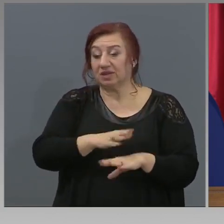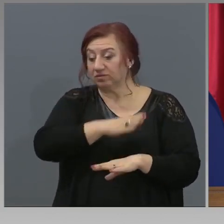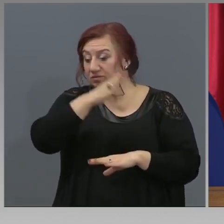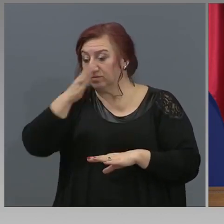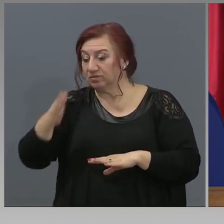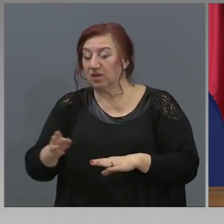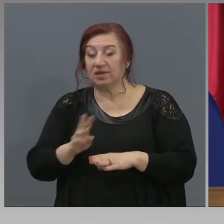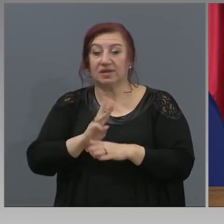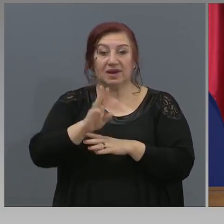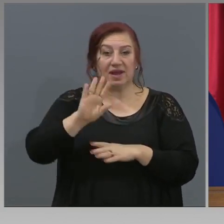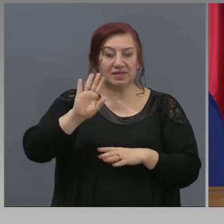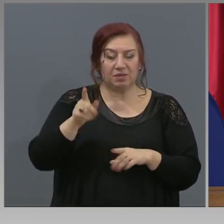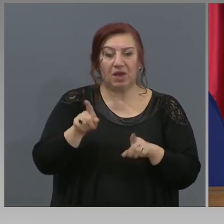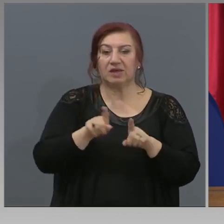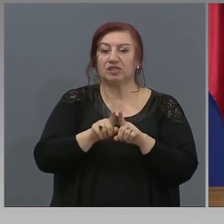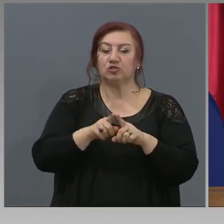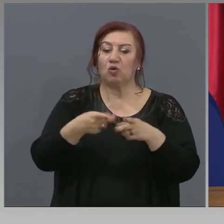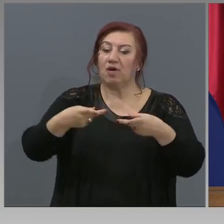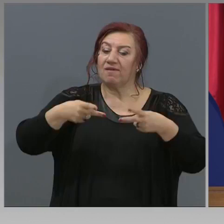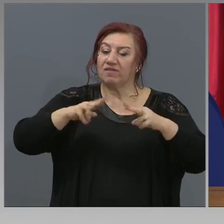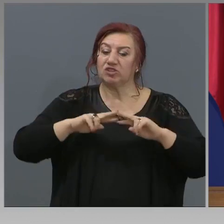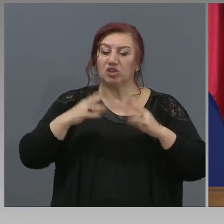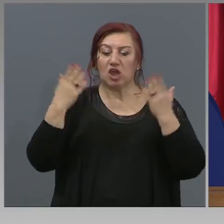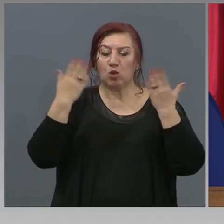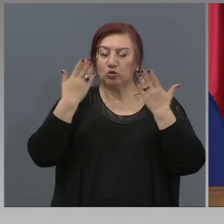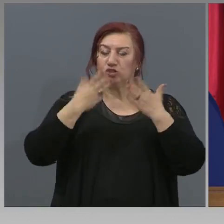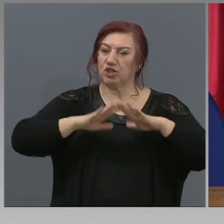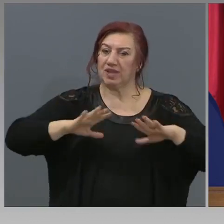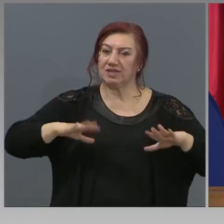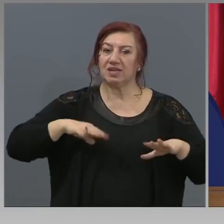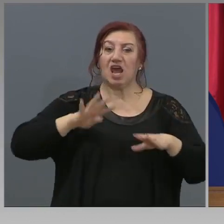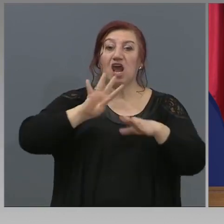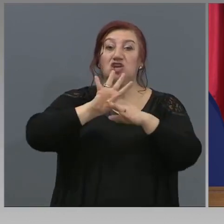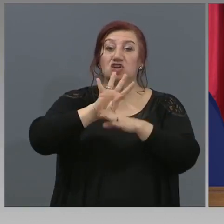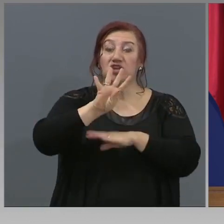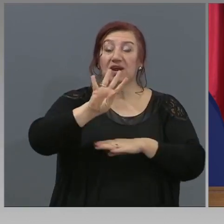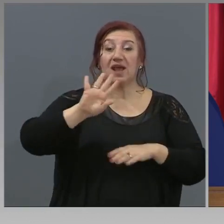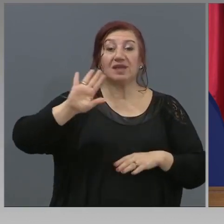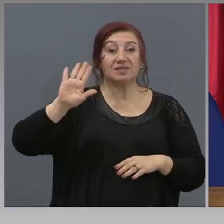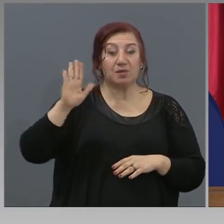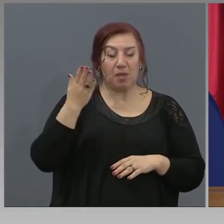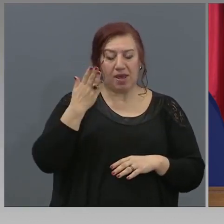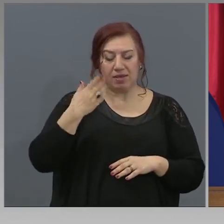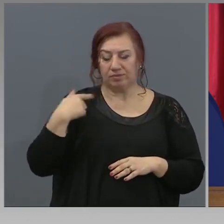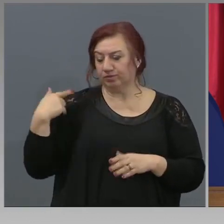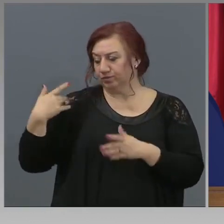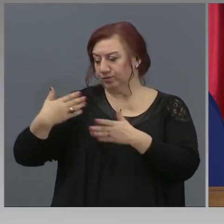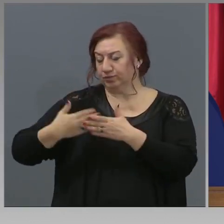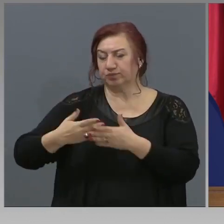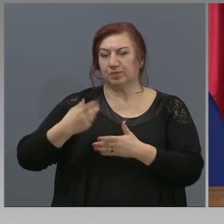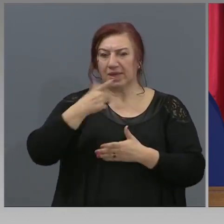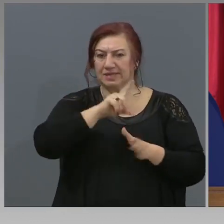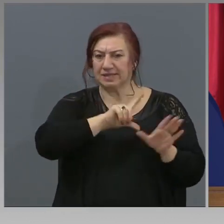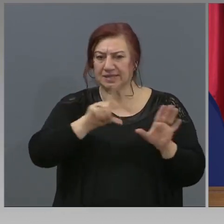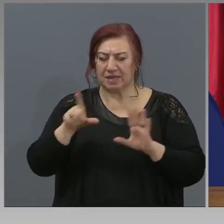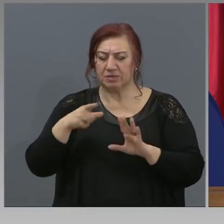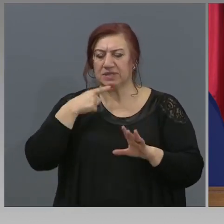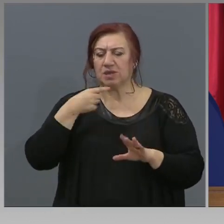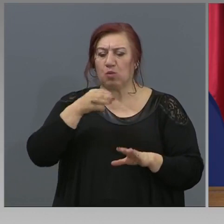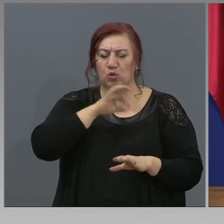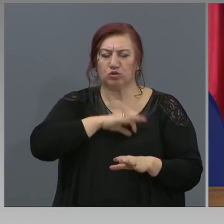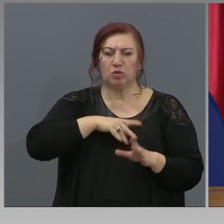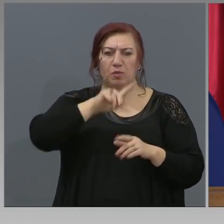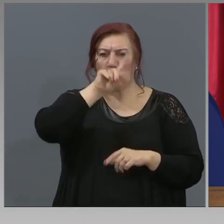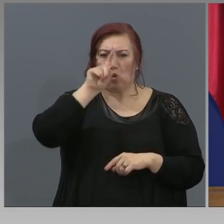респективно възстановяване на занятията от 14. През последните дни, седмици получихме много въпроси, но говорихме с много по-высока